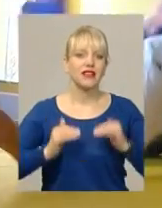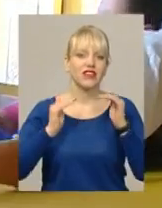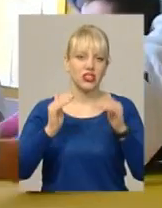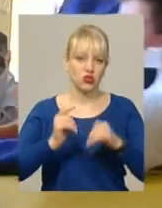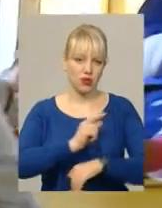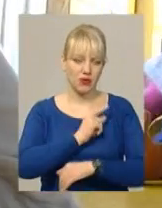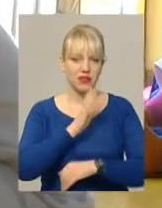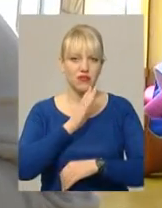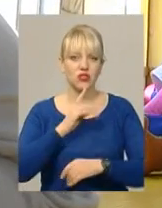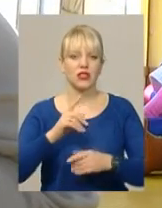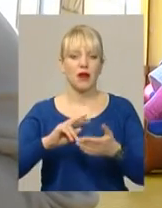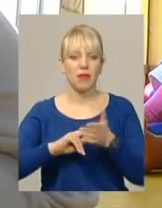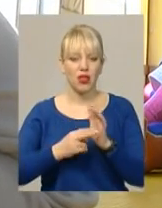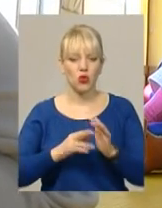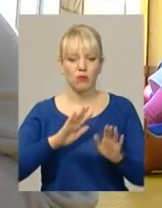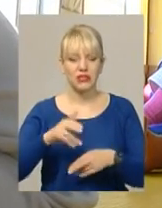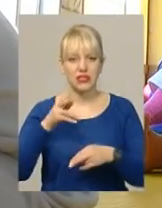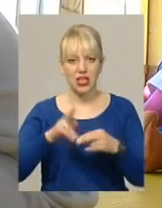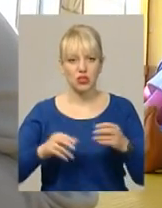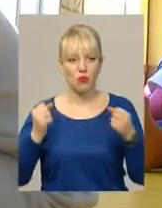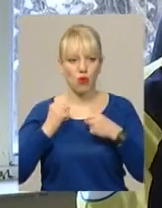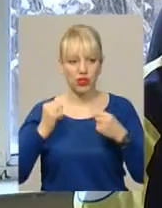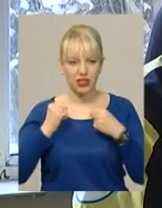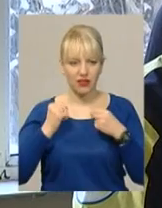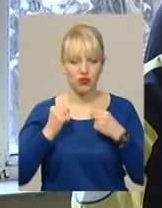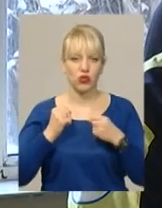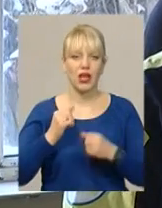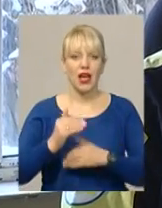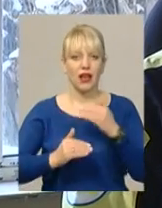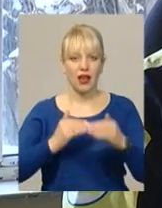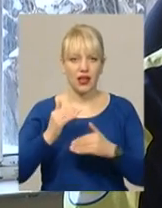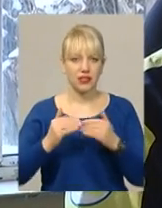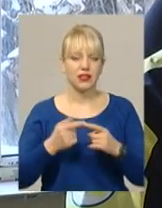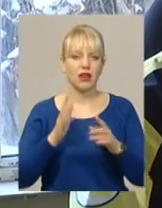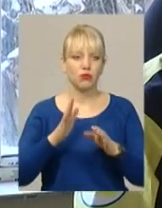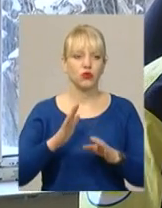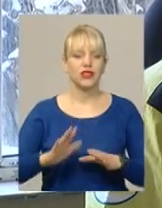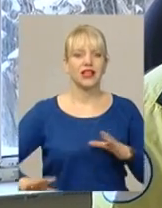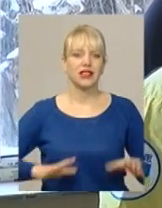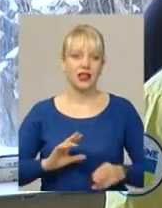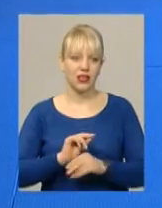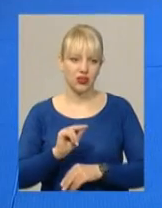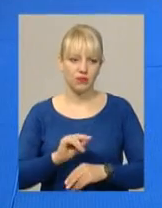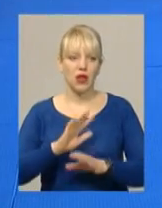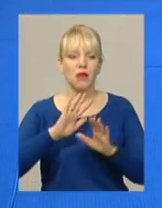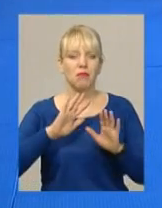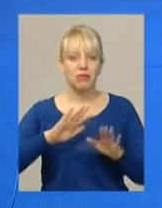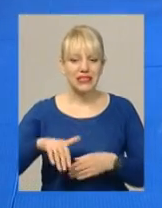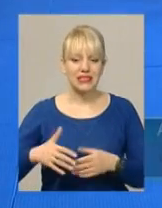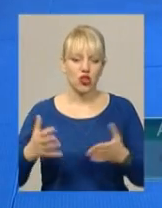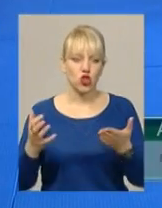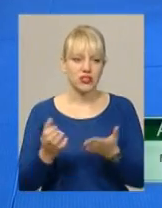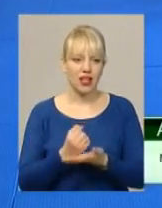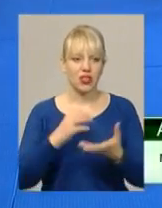планує після закінчення спортивної кар'єри розпочати кар'єру тренерську. Але, каже спортсменка, тільки після досягнення певних результатів. Як мінімум